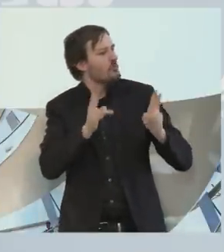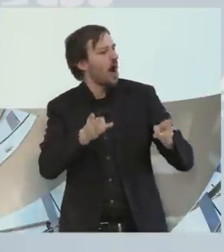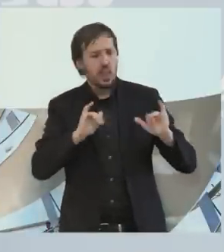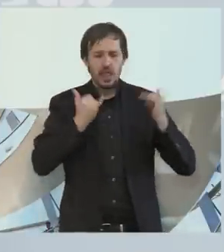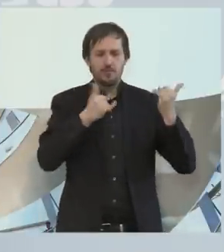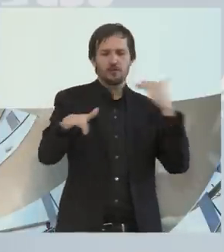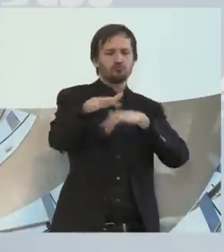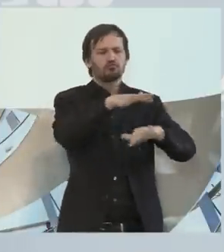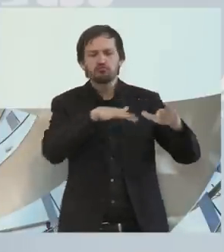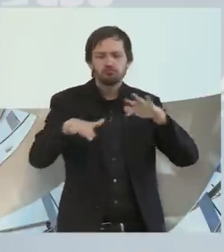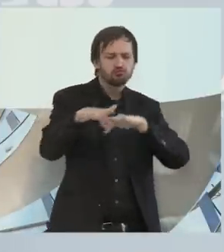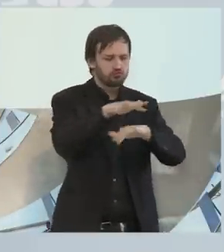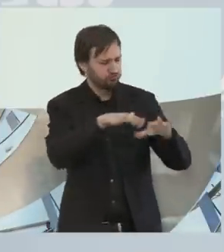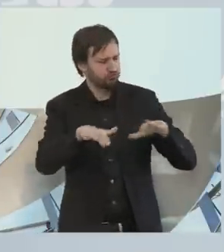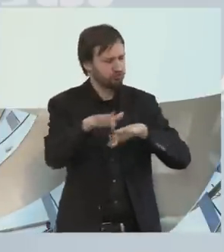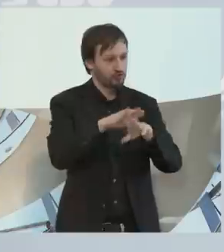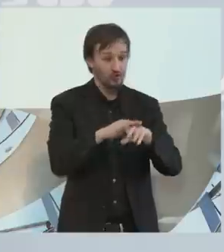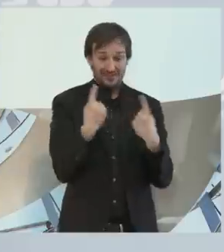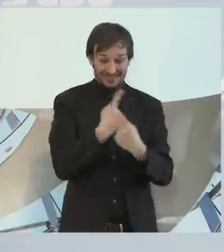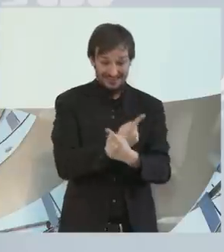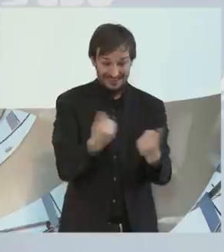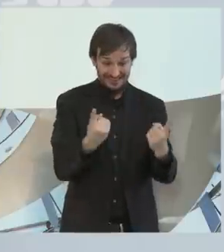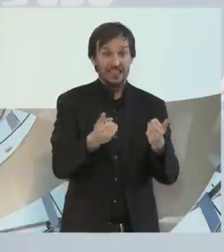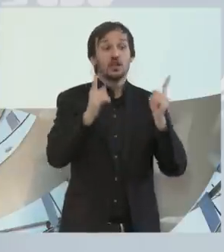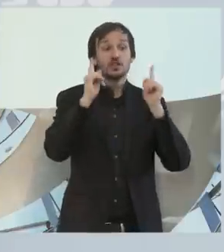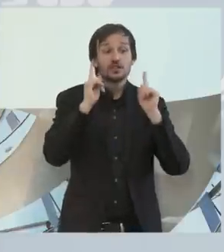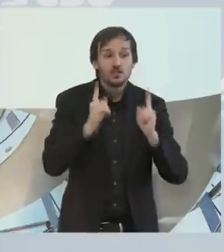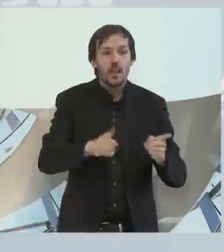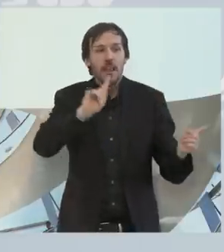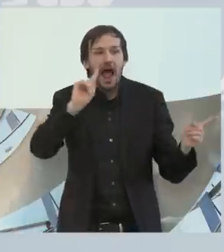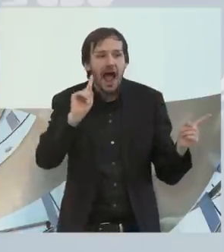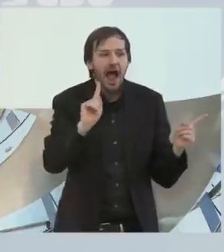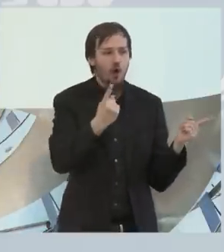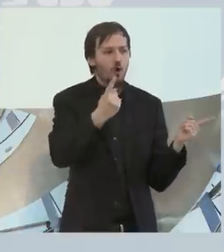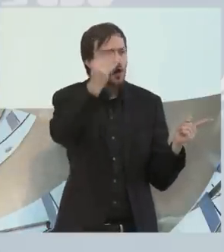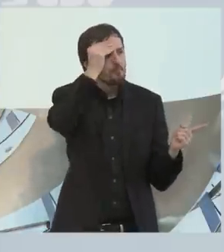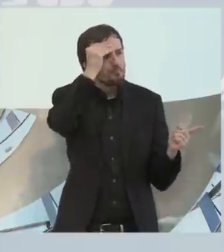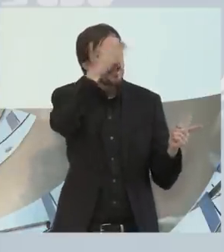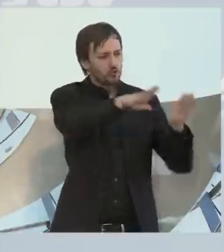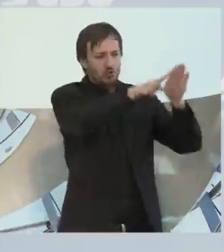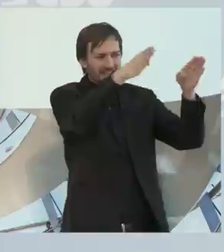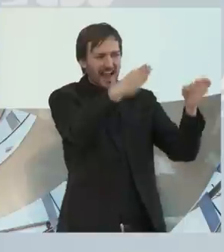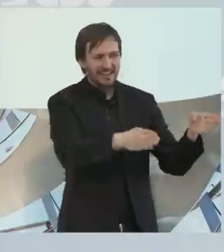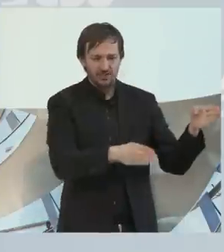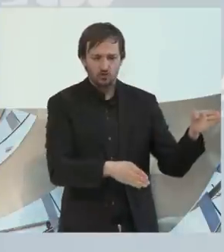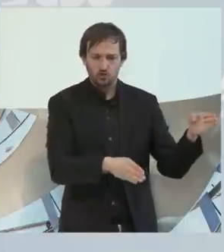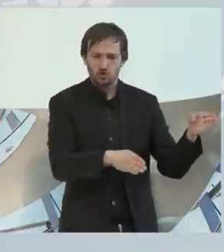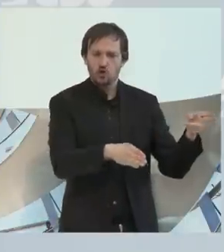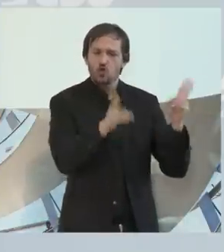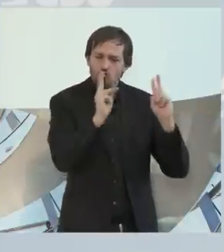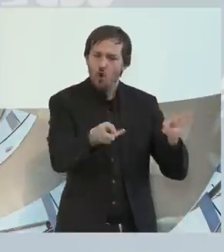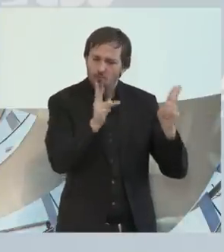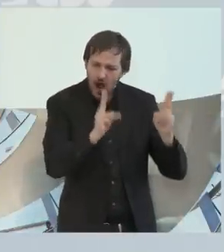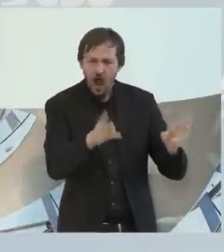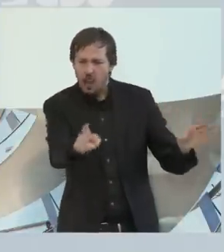bewegen können und sie sollen auch in den Bildungseinrichtungen ganz normal